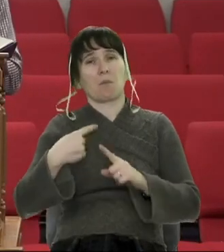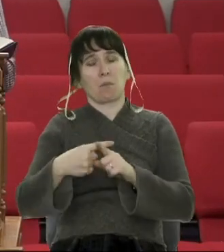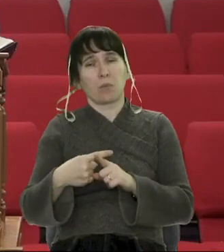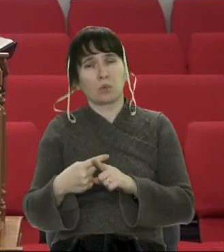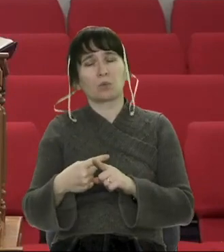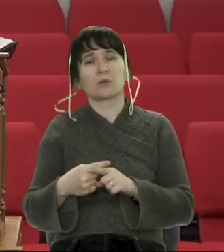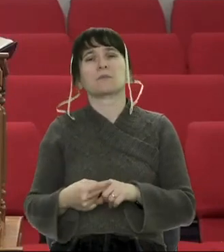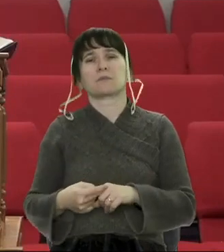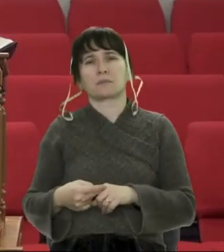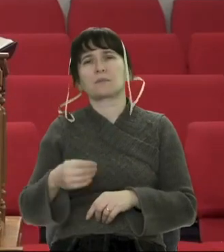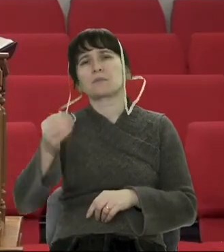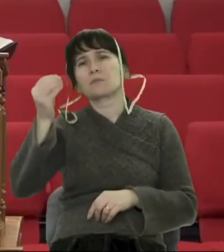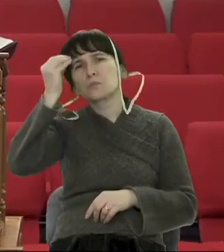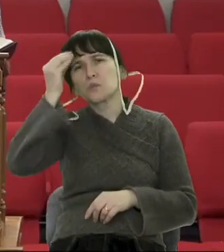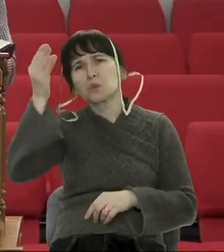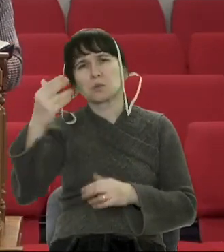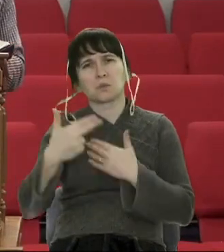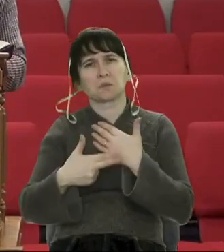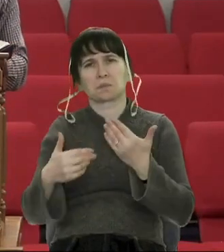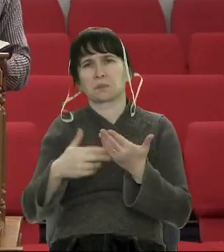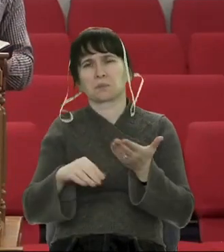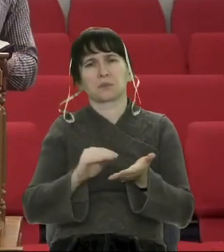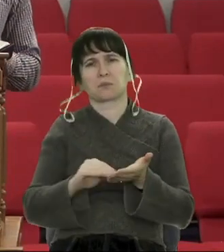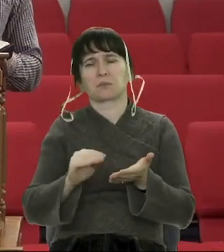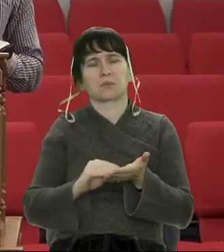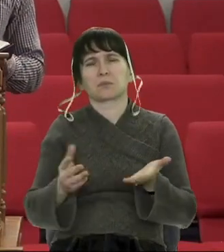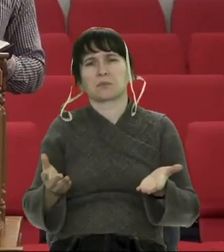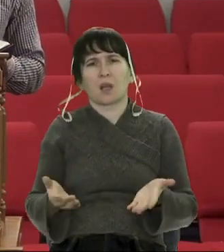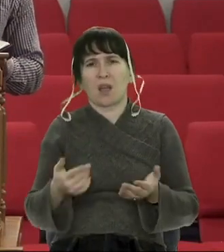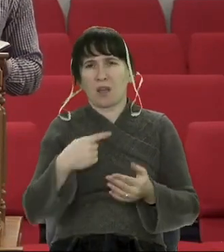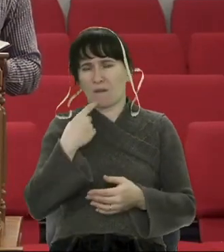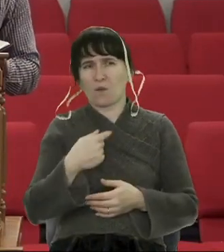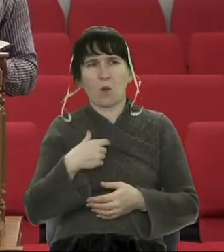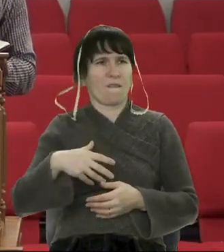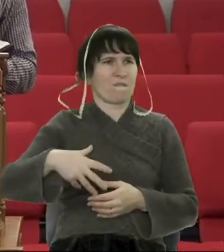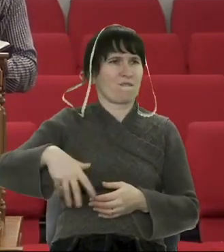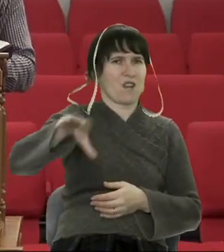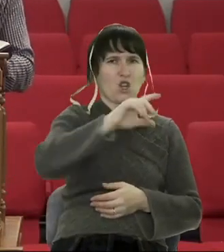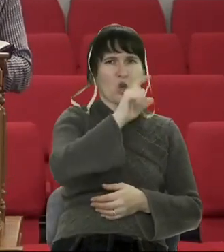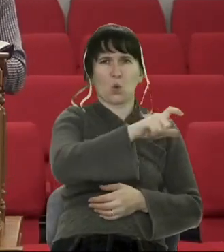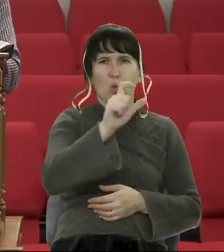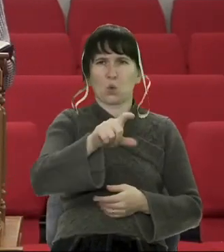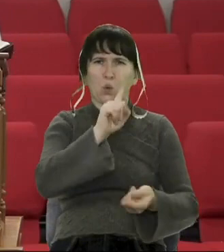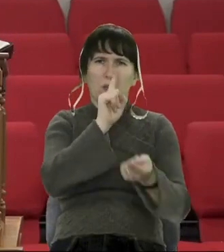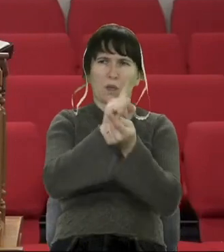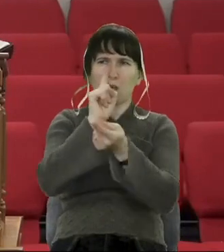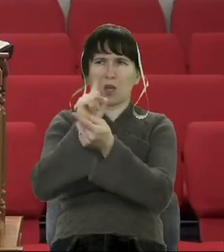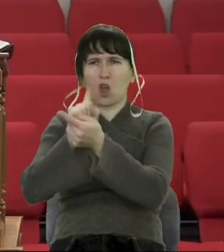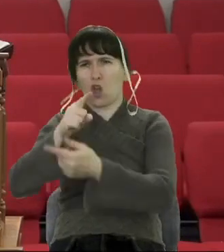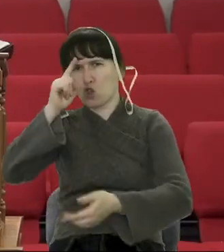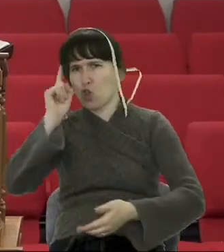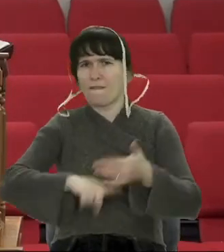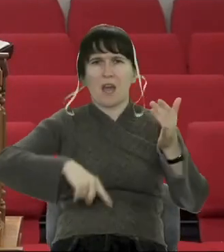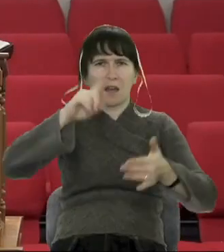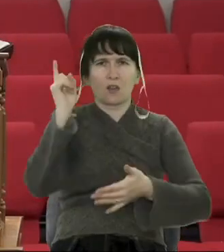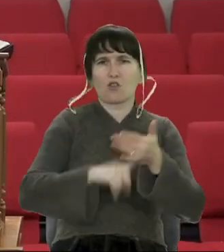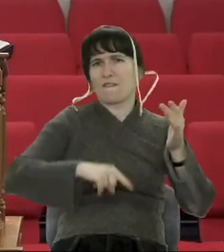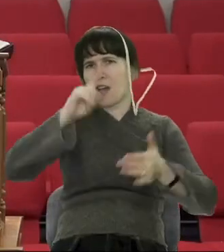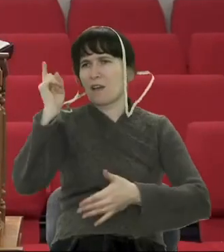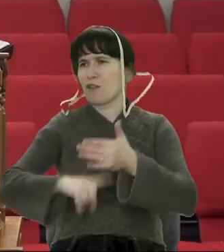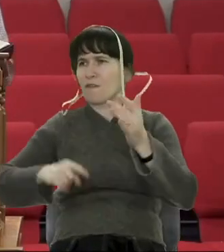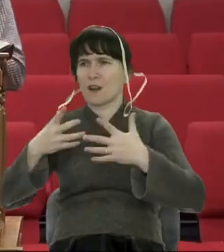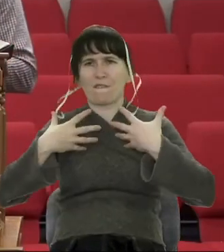Що це значить? Я не закликаю довірятись повністю кожній людині. Тому що в книгі «Прич» написано